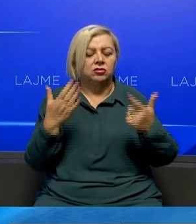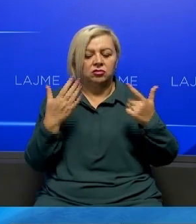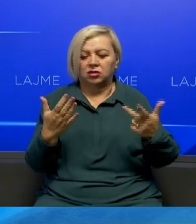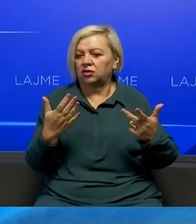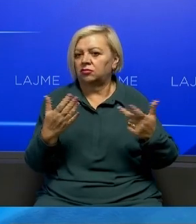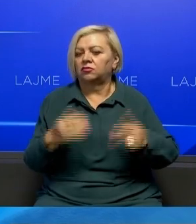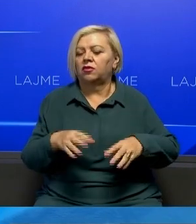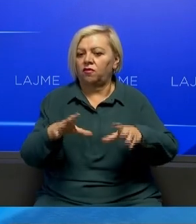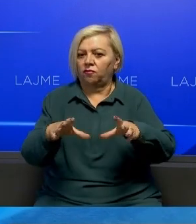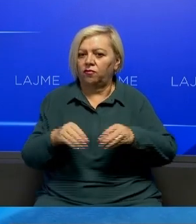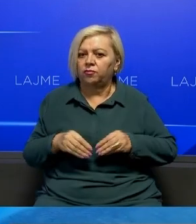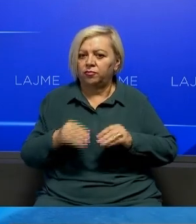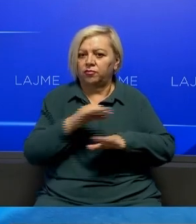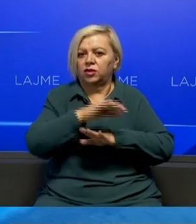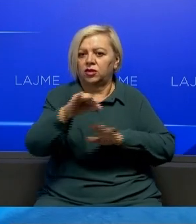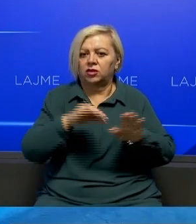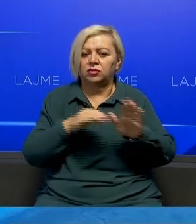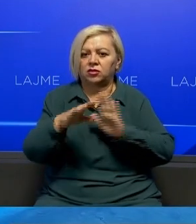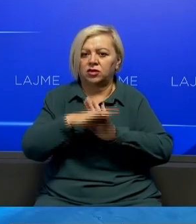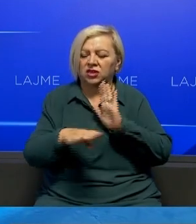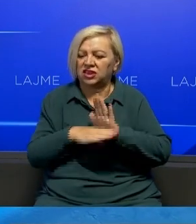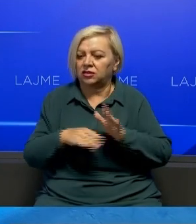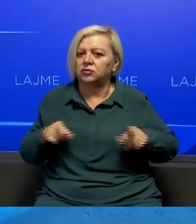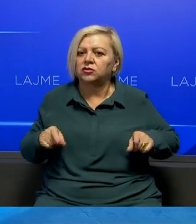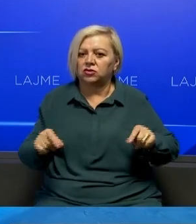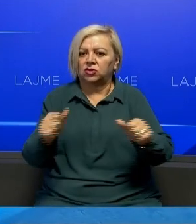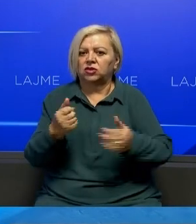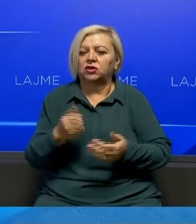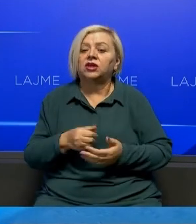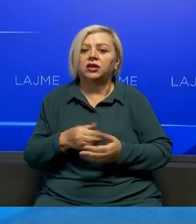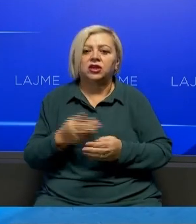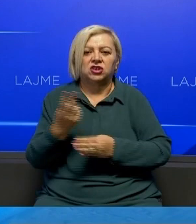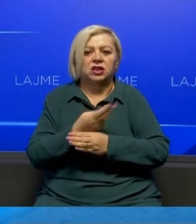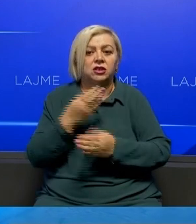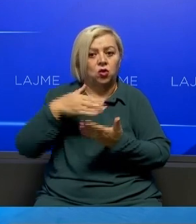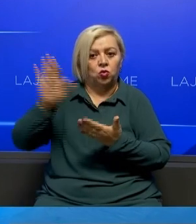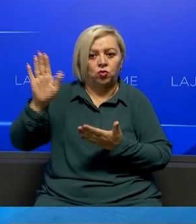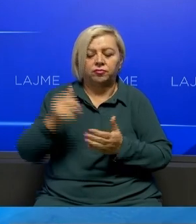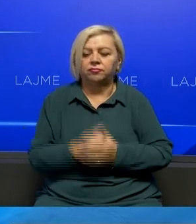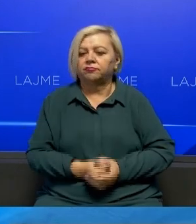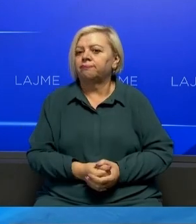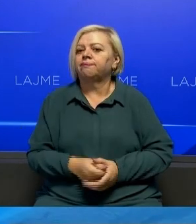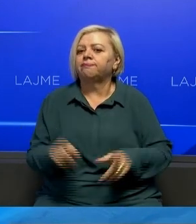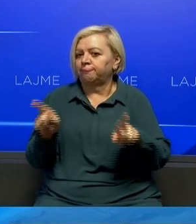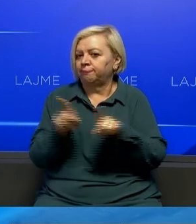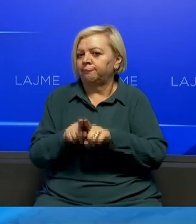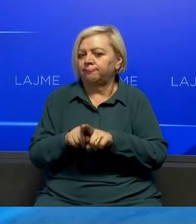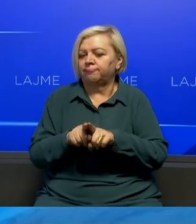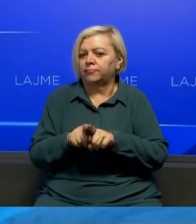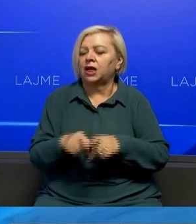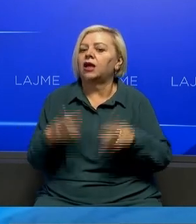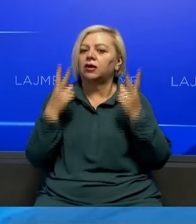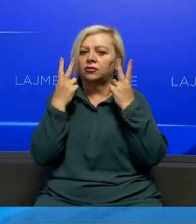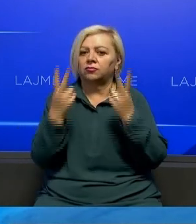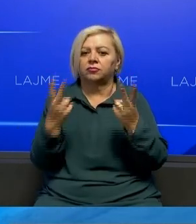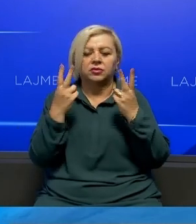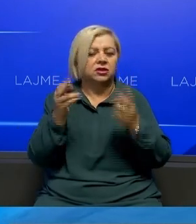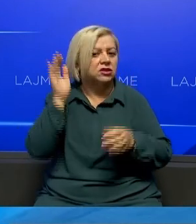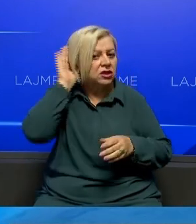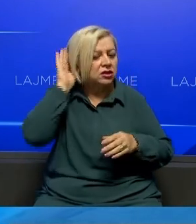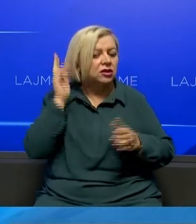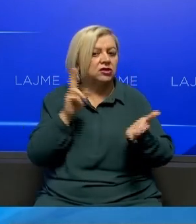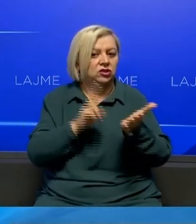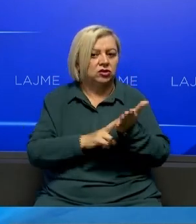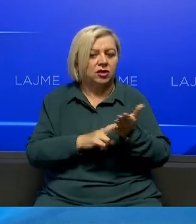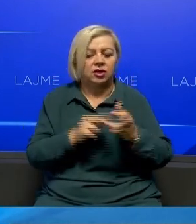Kanë miratuar për e kigjin për të drejtet pronsore Të shtetat zvetohuaj I njeti u konsiderua i rëndësishëm Nga Ministre Adrecis